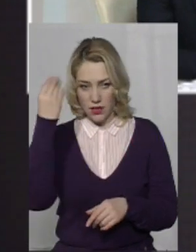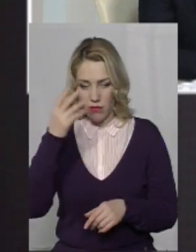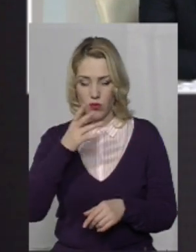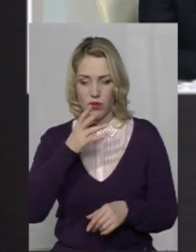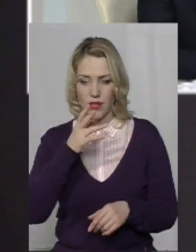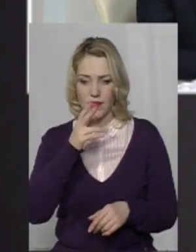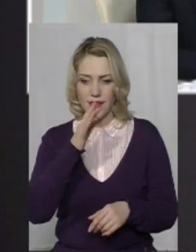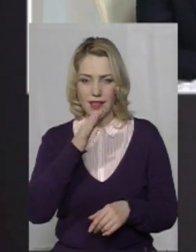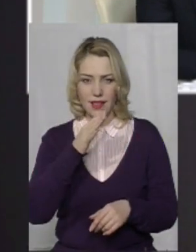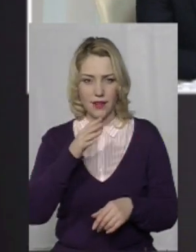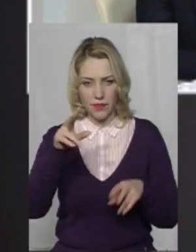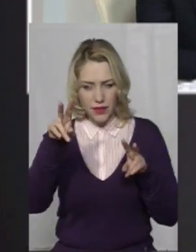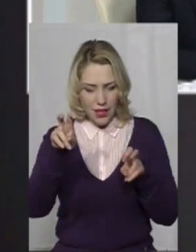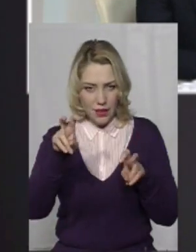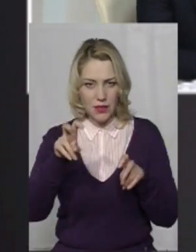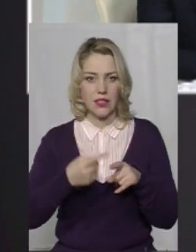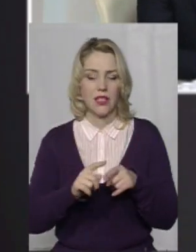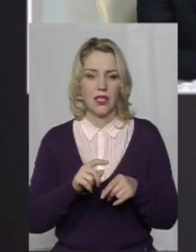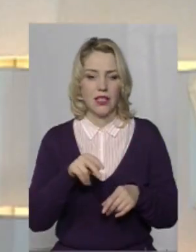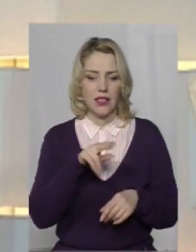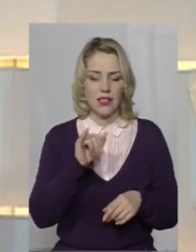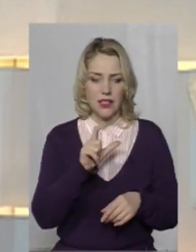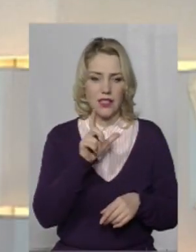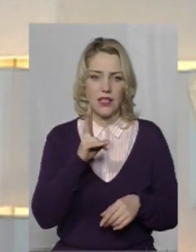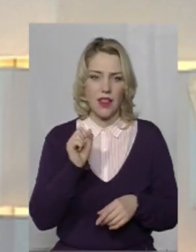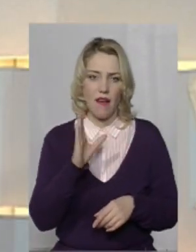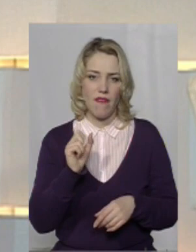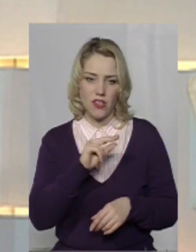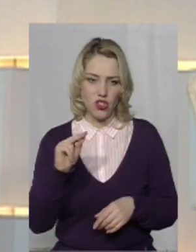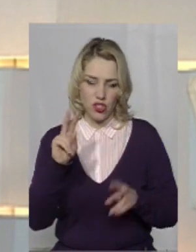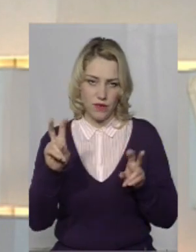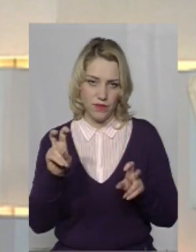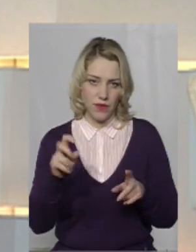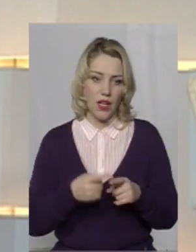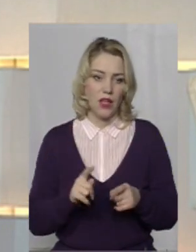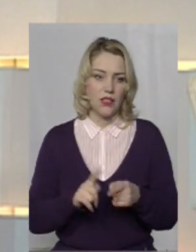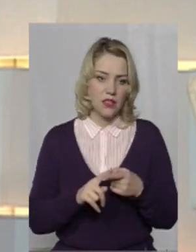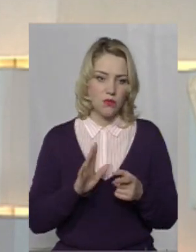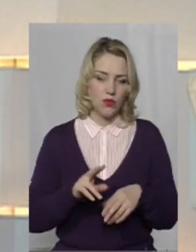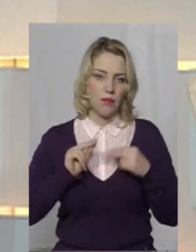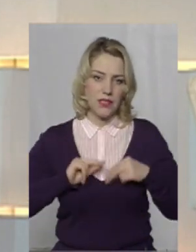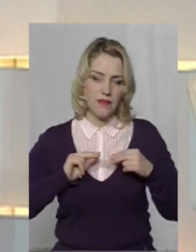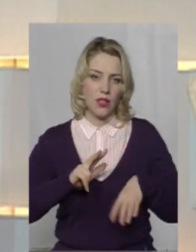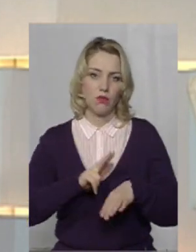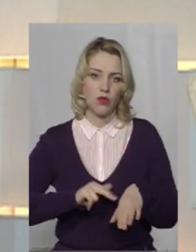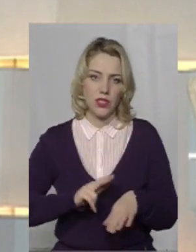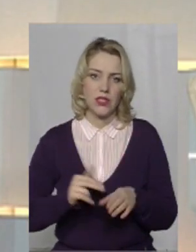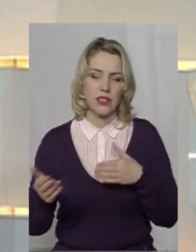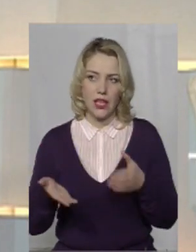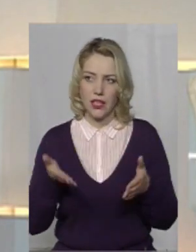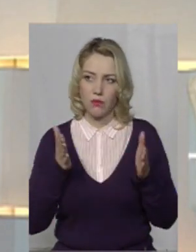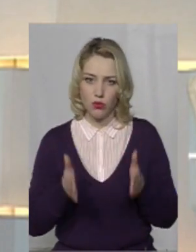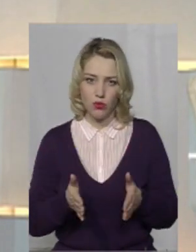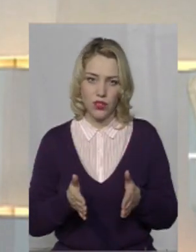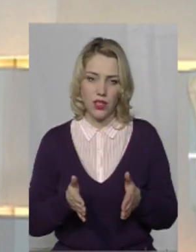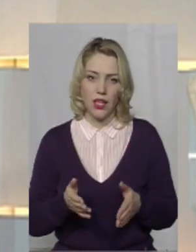термін дізнавач, це буде дійсно працівник поліції, який буде на